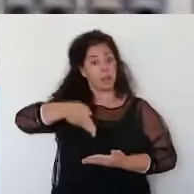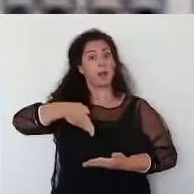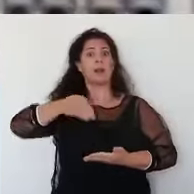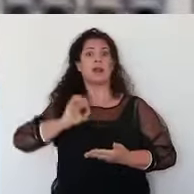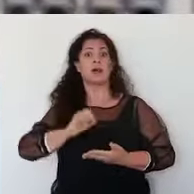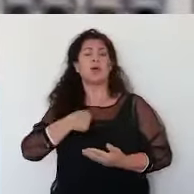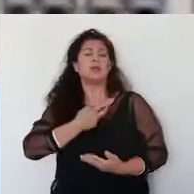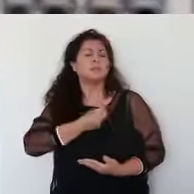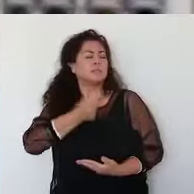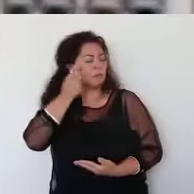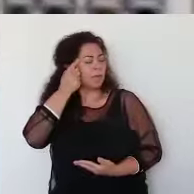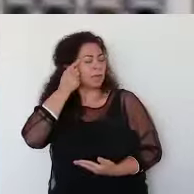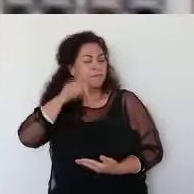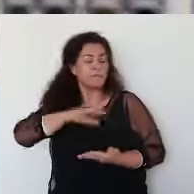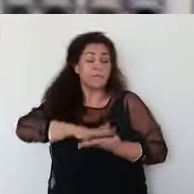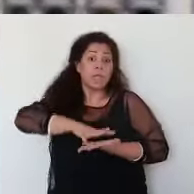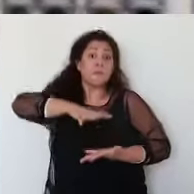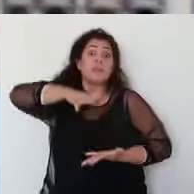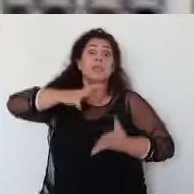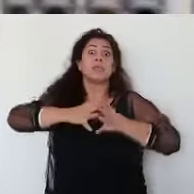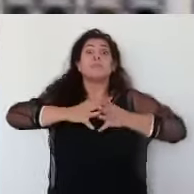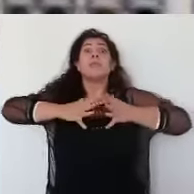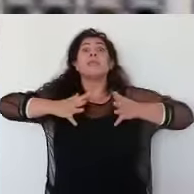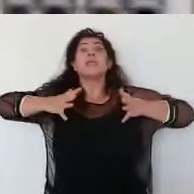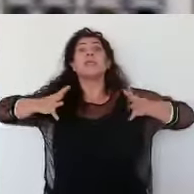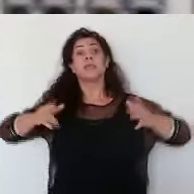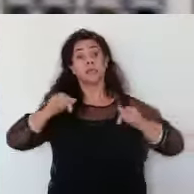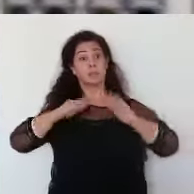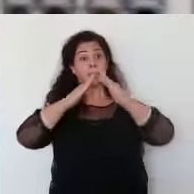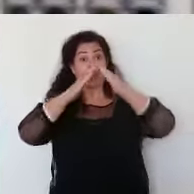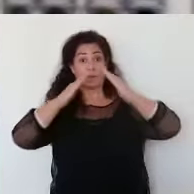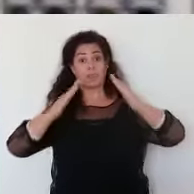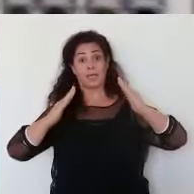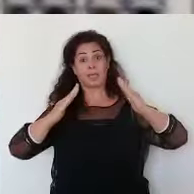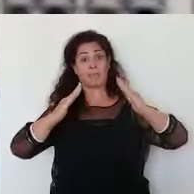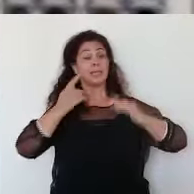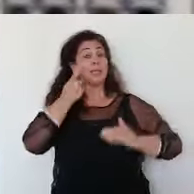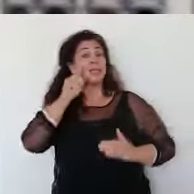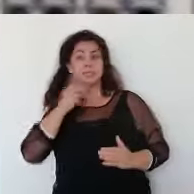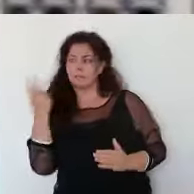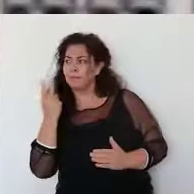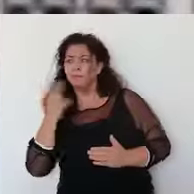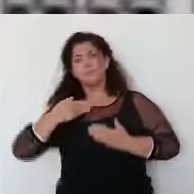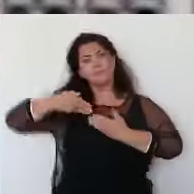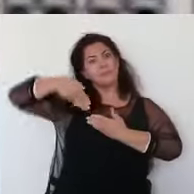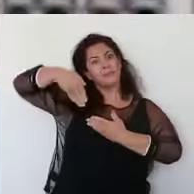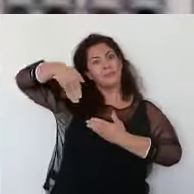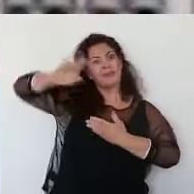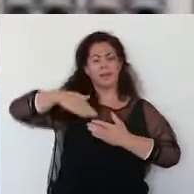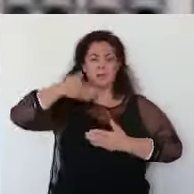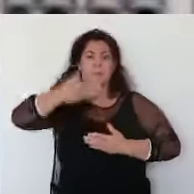هلا وبحس وبعرف إنه في خميرة كبيرة بهالبات حتى إذا نحن رحنا